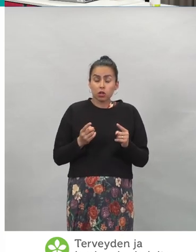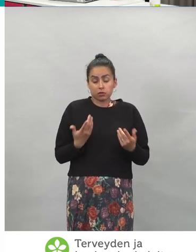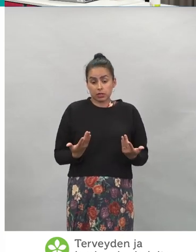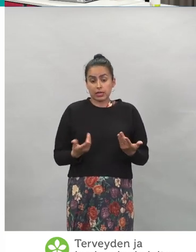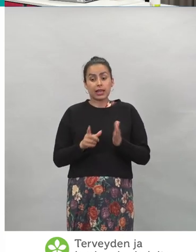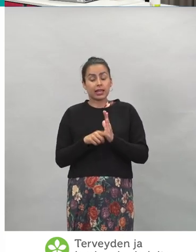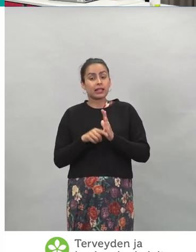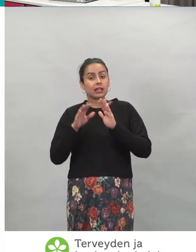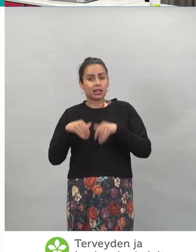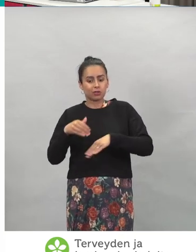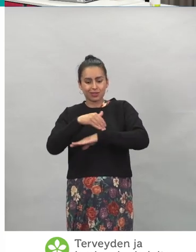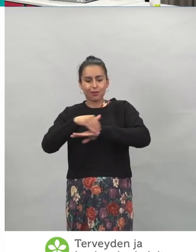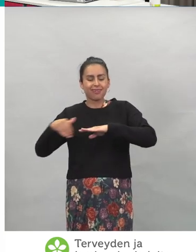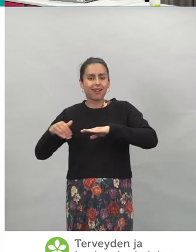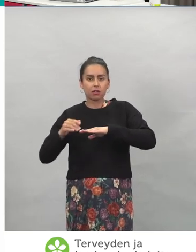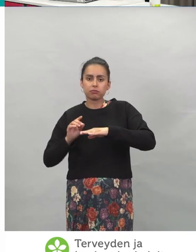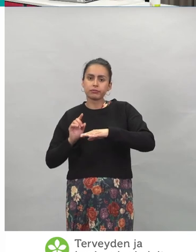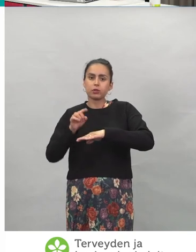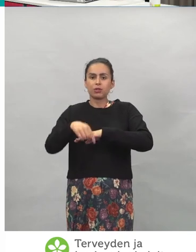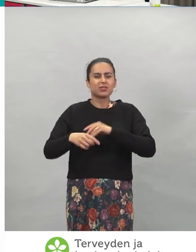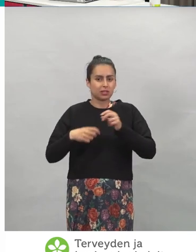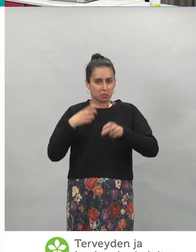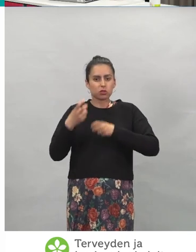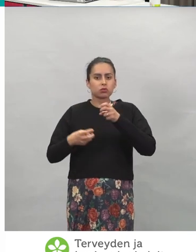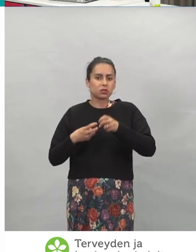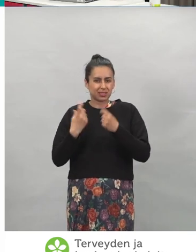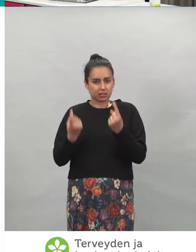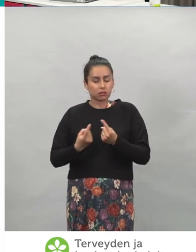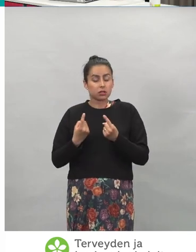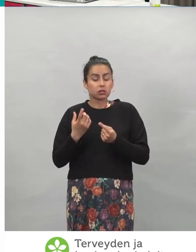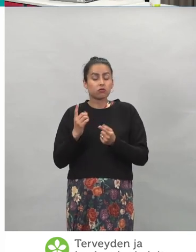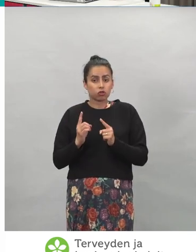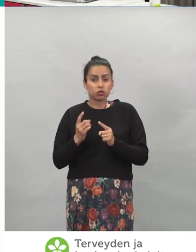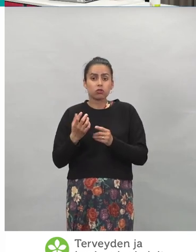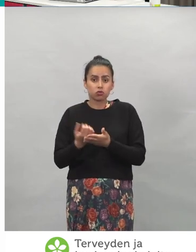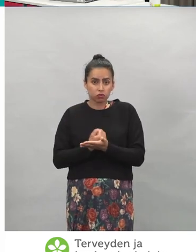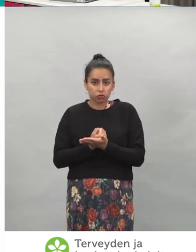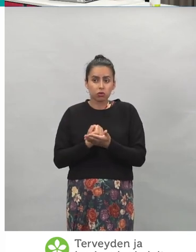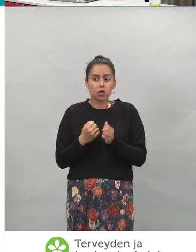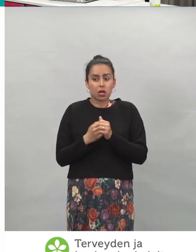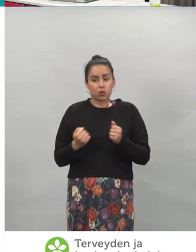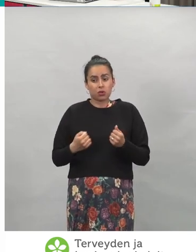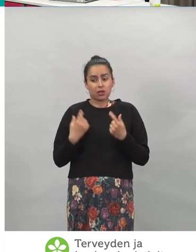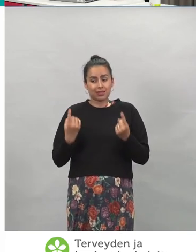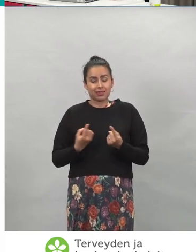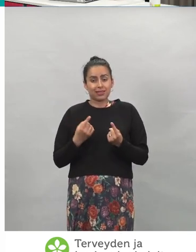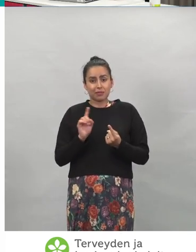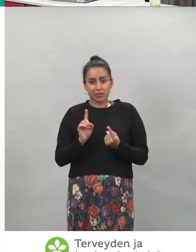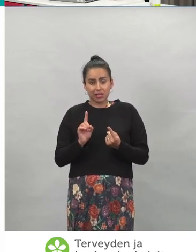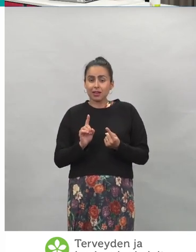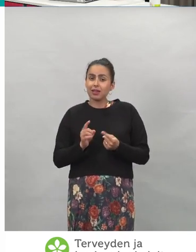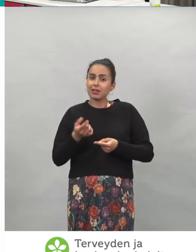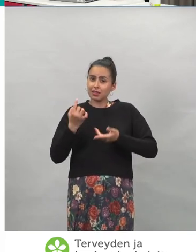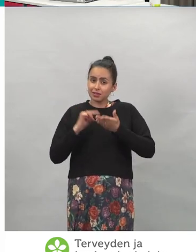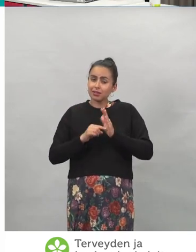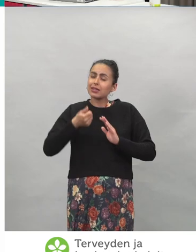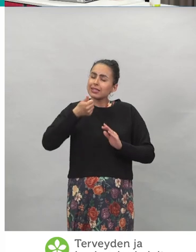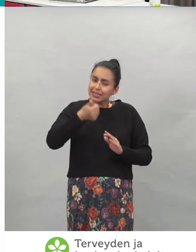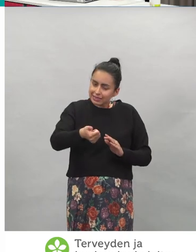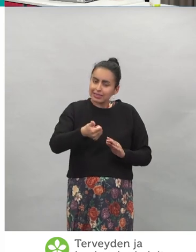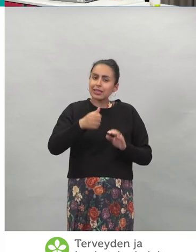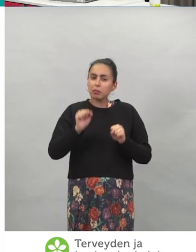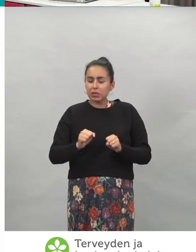hyötyä siellä rajanylitystilanteissa. Tilanne on kuitenkin se, että sinun on ihan itse tarkistettava,